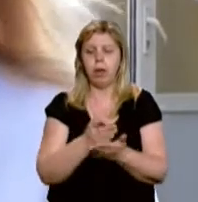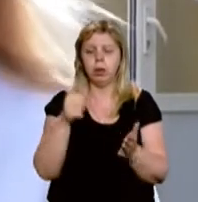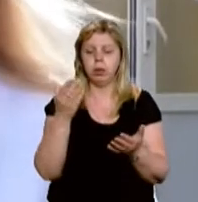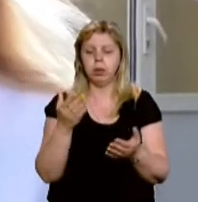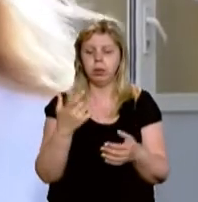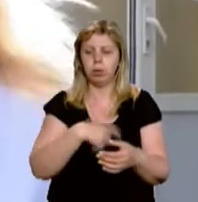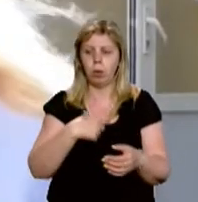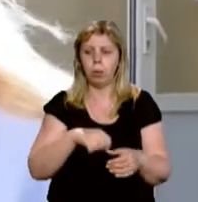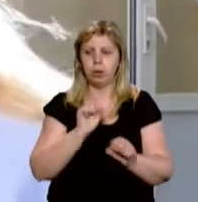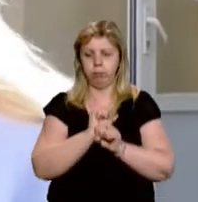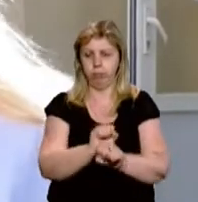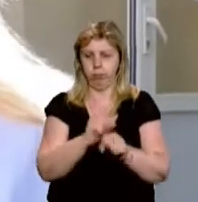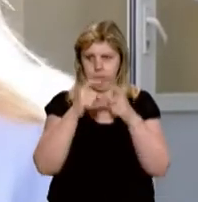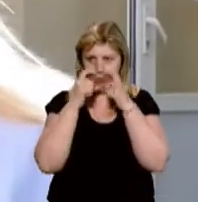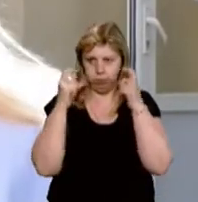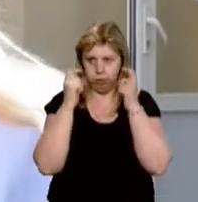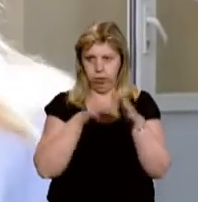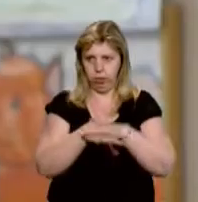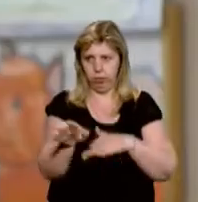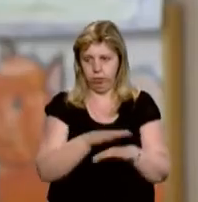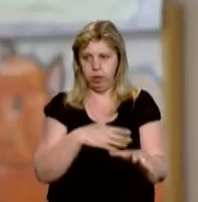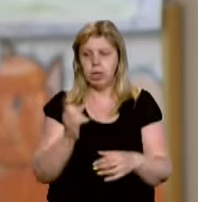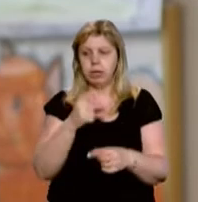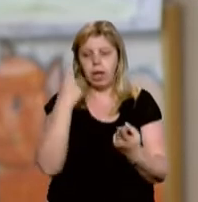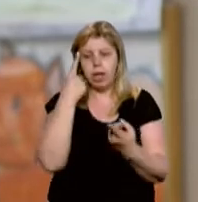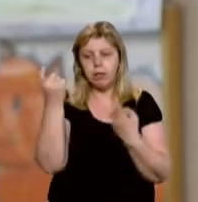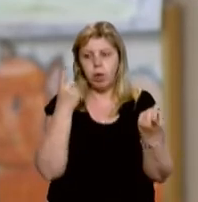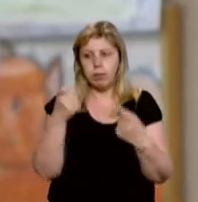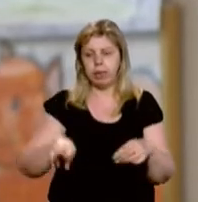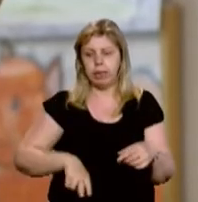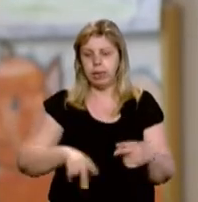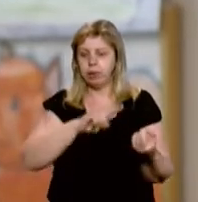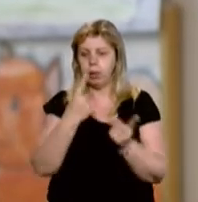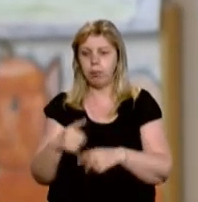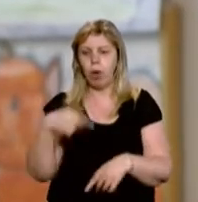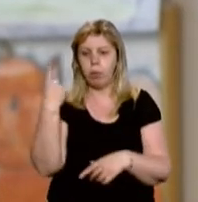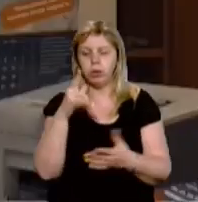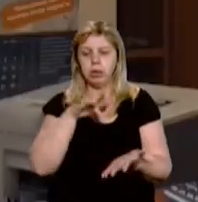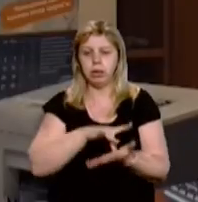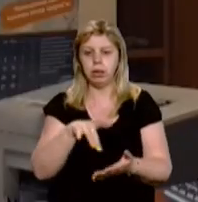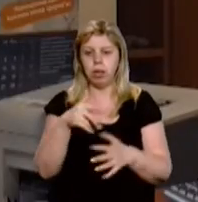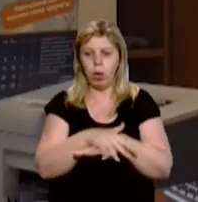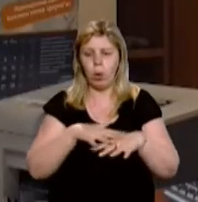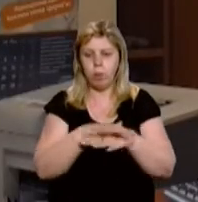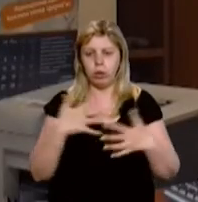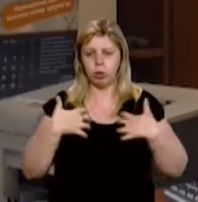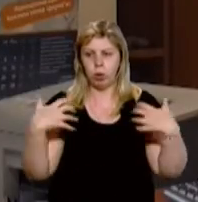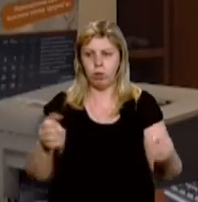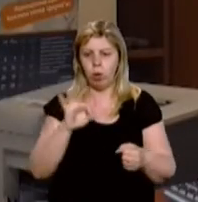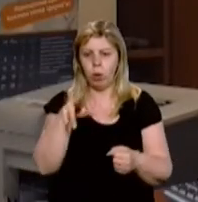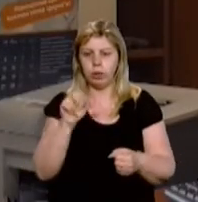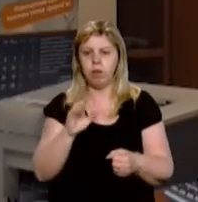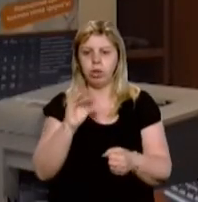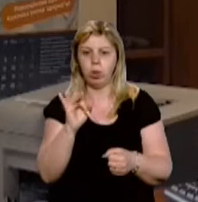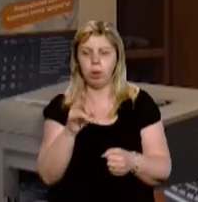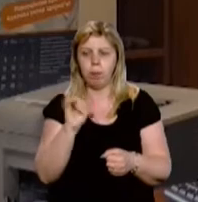собі засоби індивідуального захисту. За інформацією директорки Закарпатського обласного центру громадського здоров'я ОДА